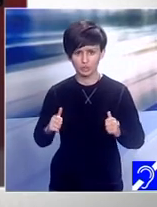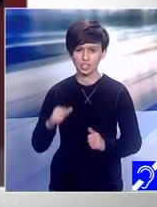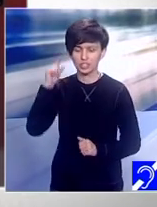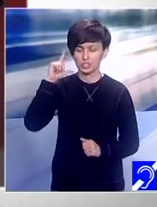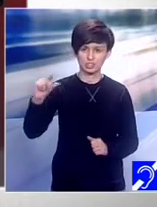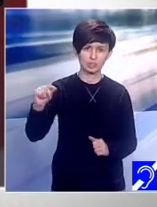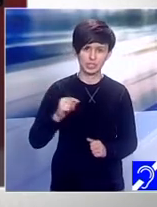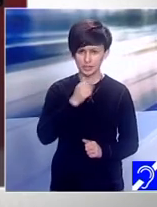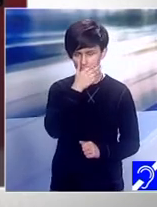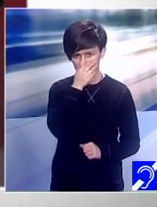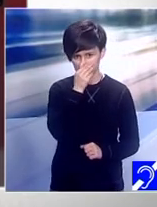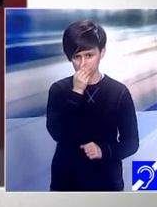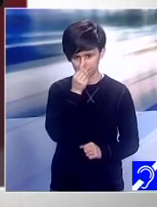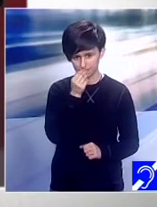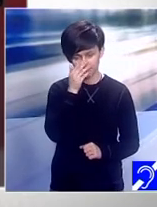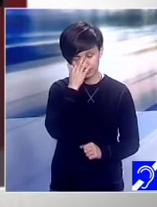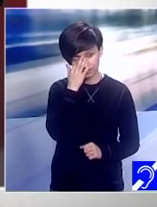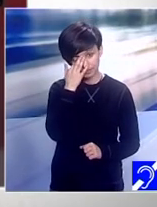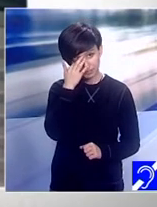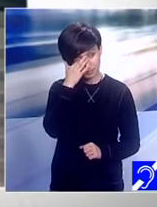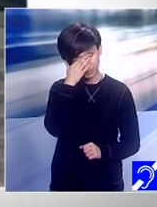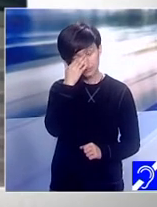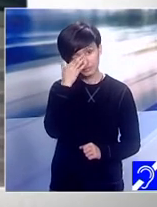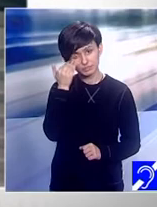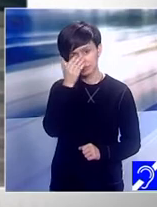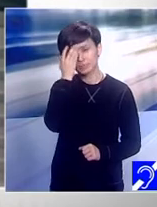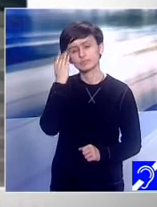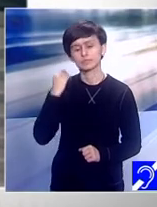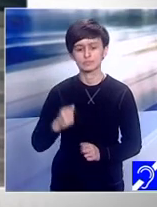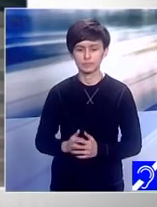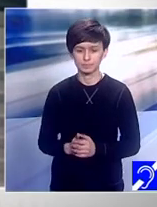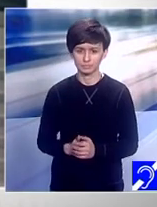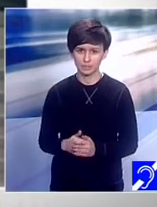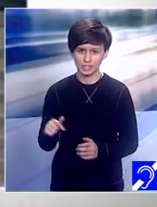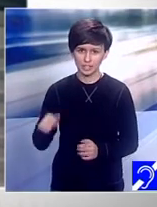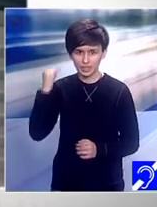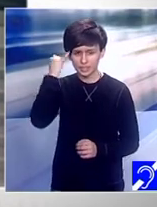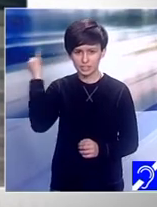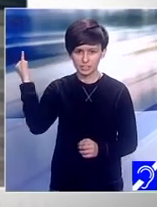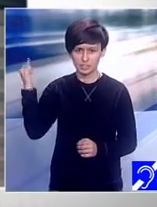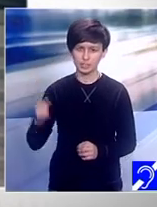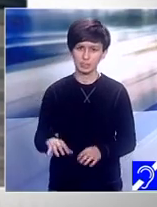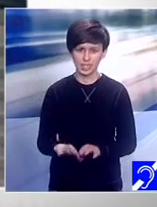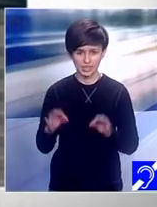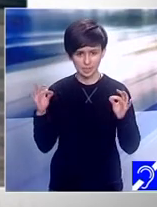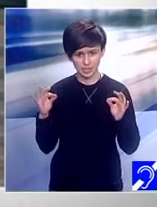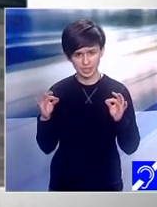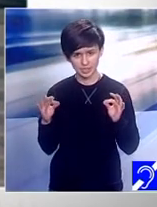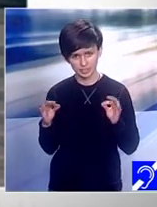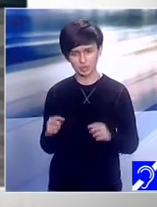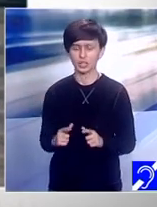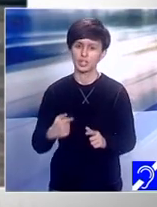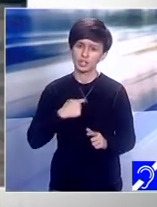și vă duceți acolo. Revine această idee pe care am regăsit-o și la Adina Cutea mai devreme. Pot să stau,